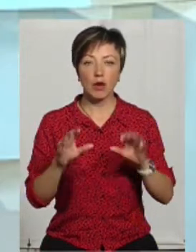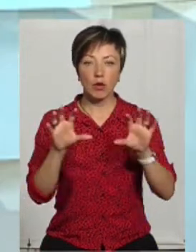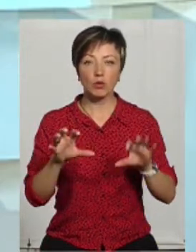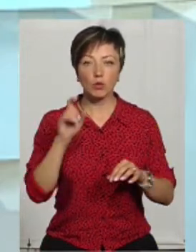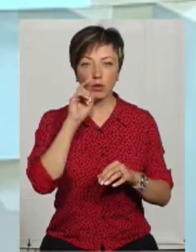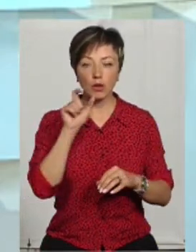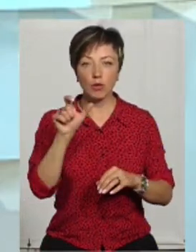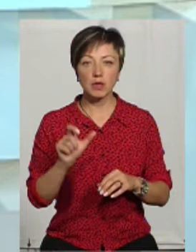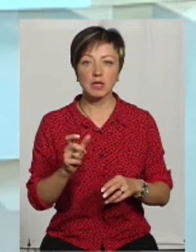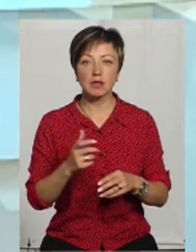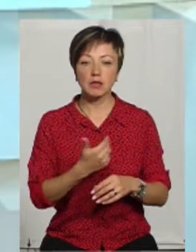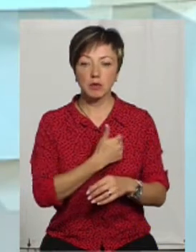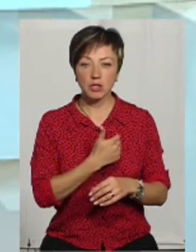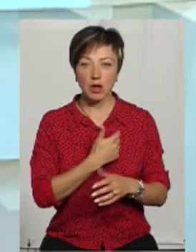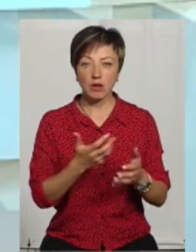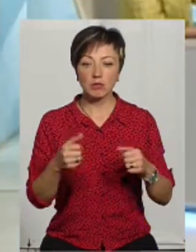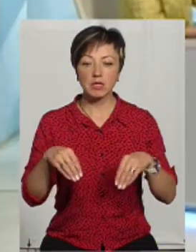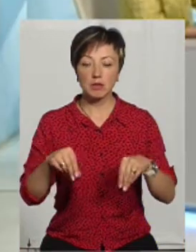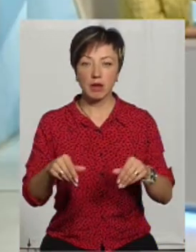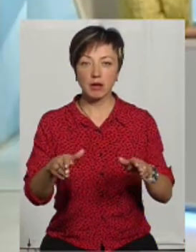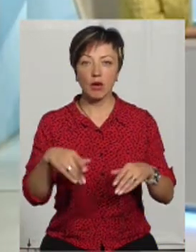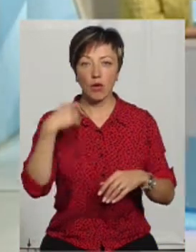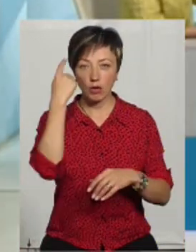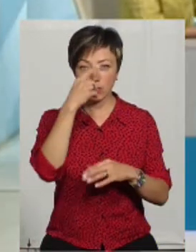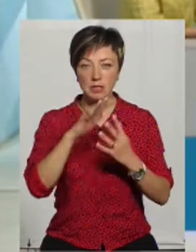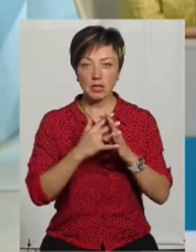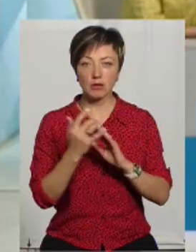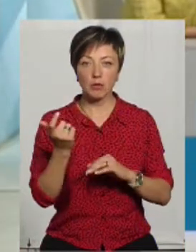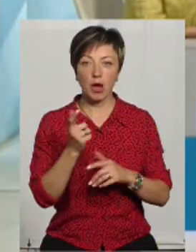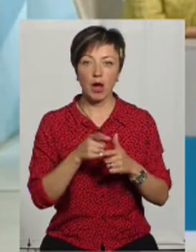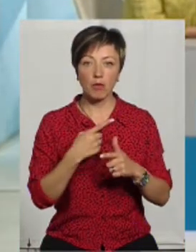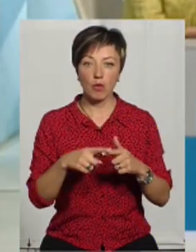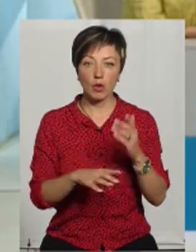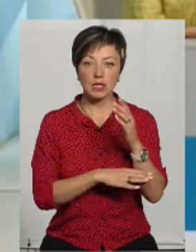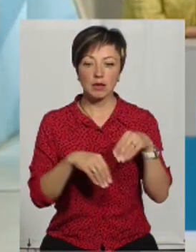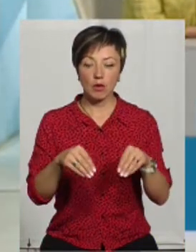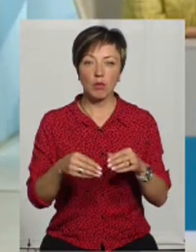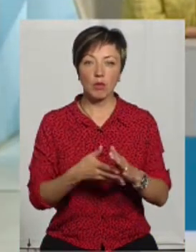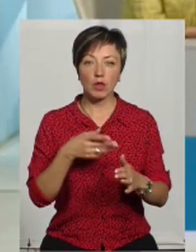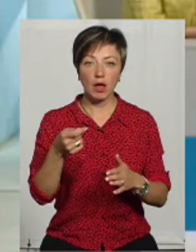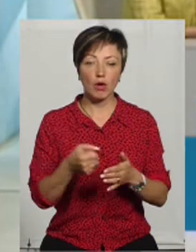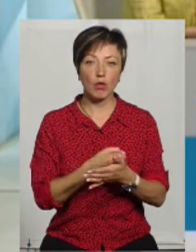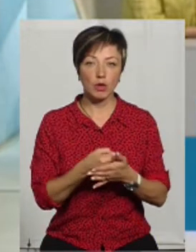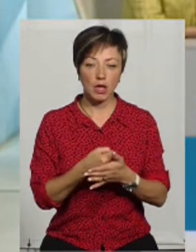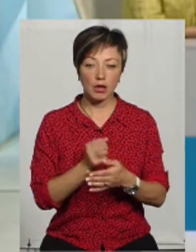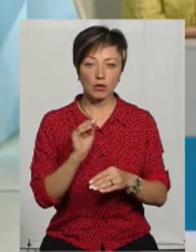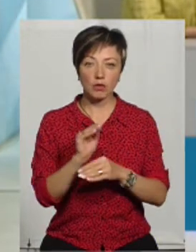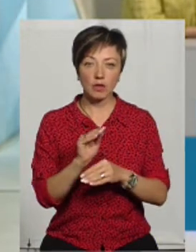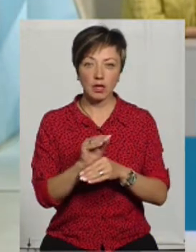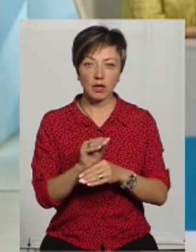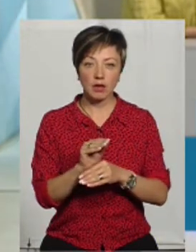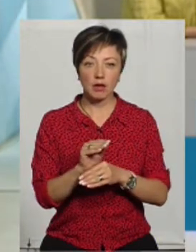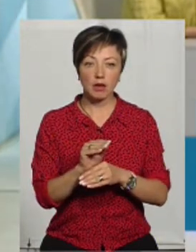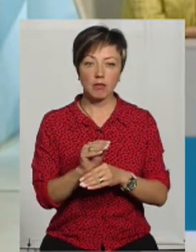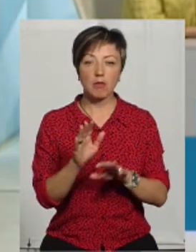громадянин, який забажав отримати земельну ділянку для ведення особистого селянського господарства або садівництва, подає клопотання і додає графічний